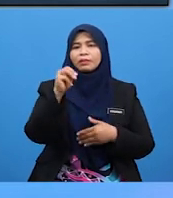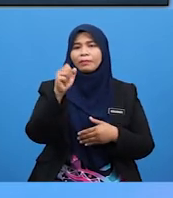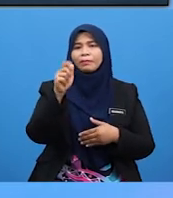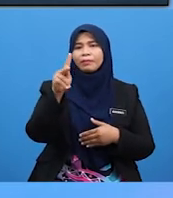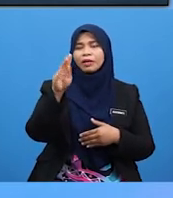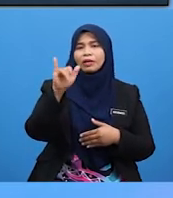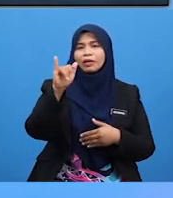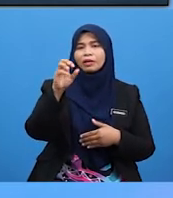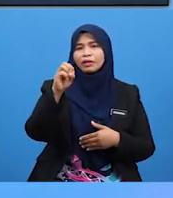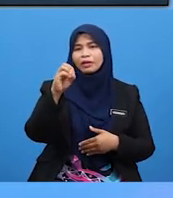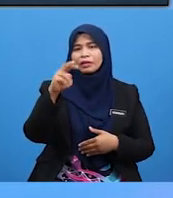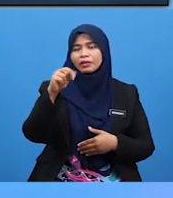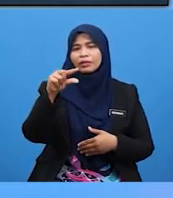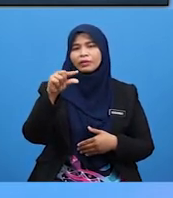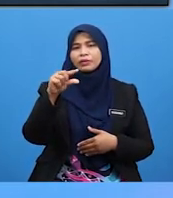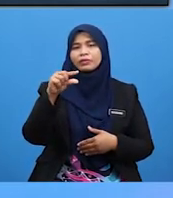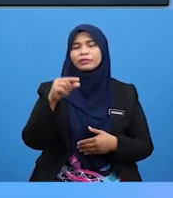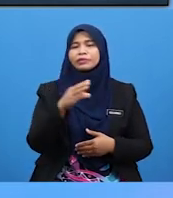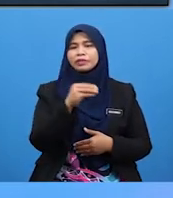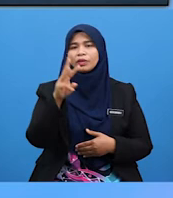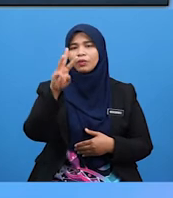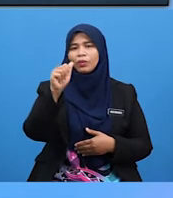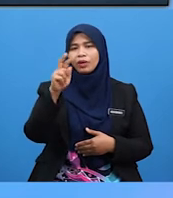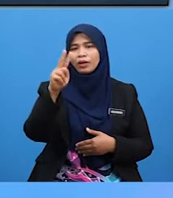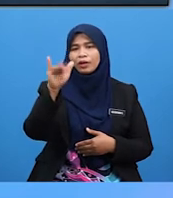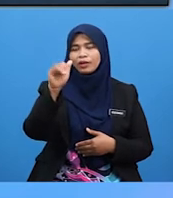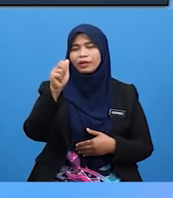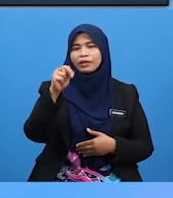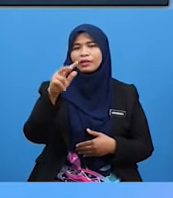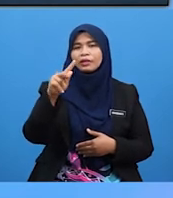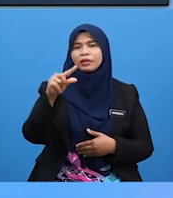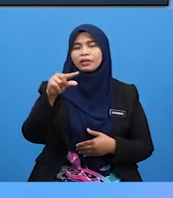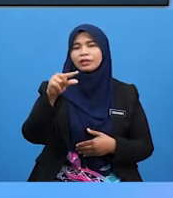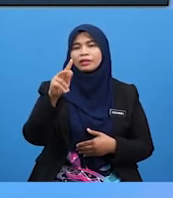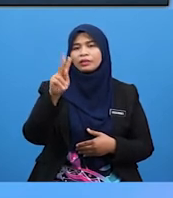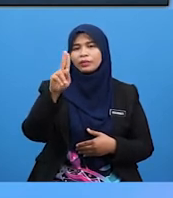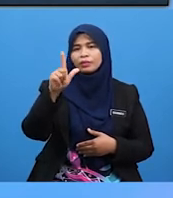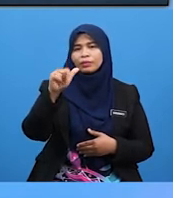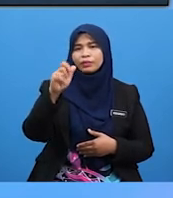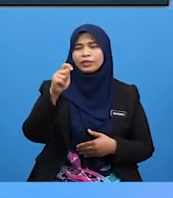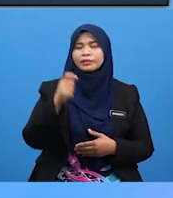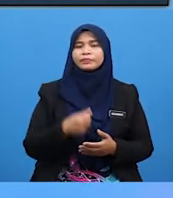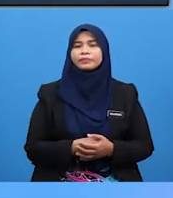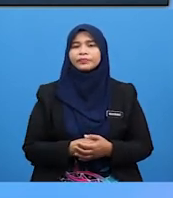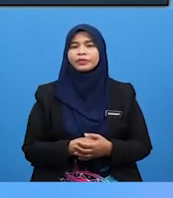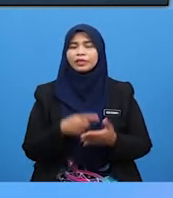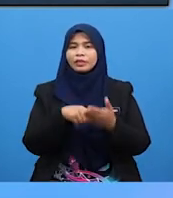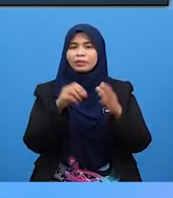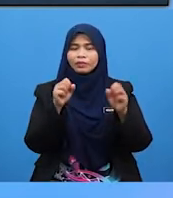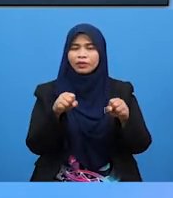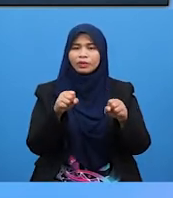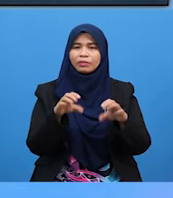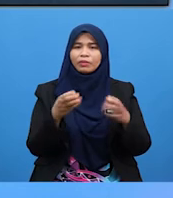Dan juga Wayang kulit Ini kerana Bunyi yang Dihasilkan Mampu